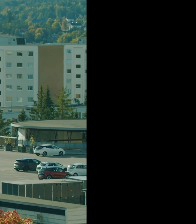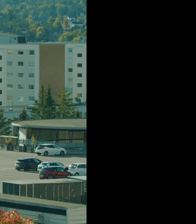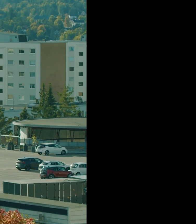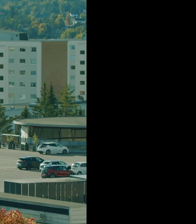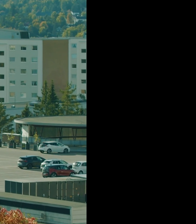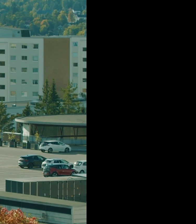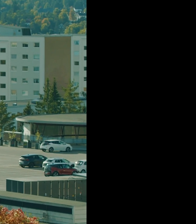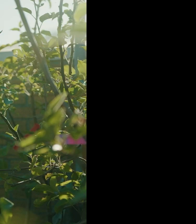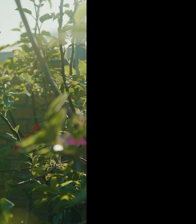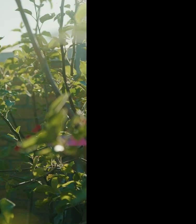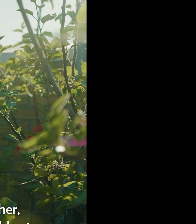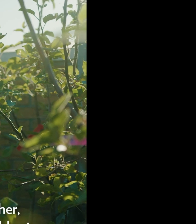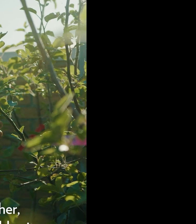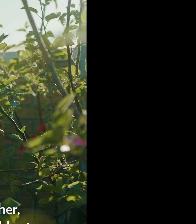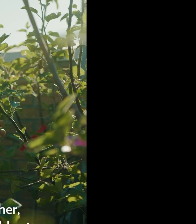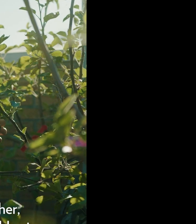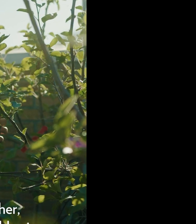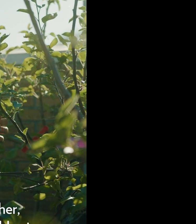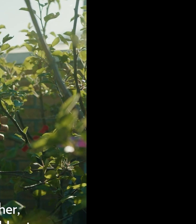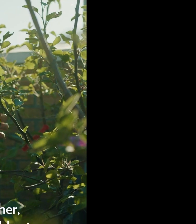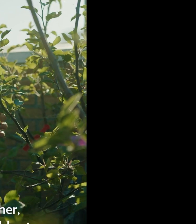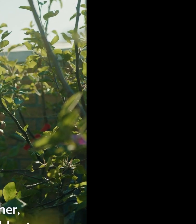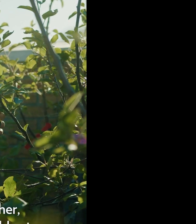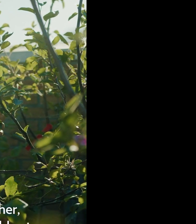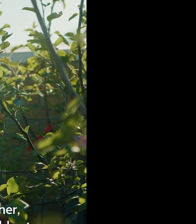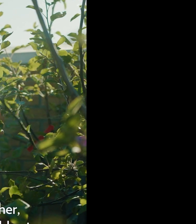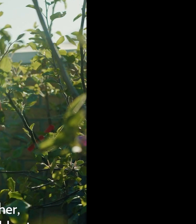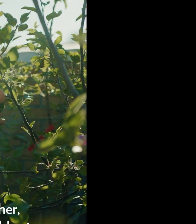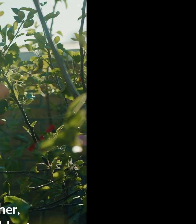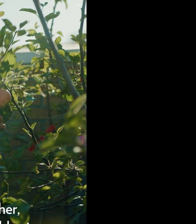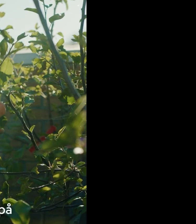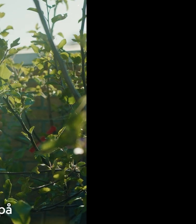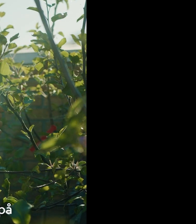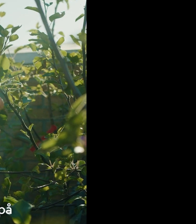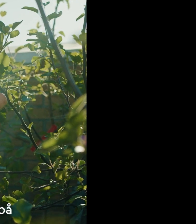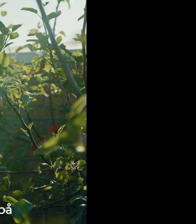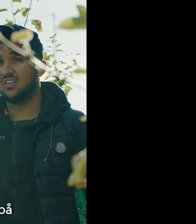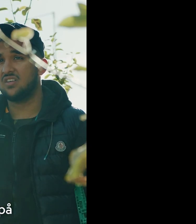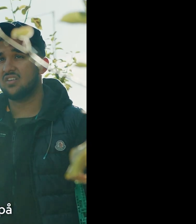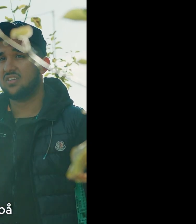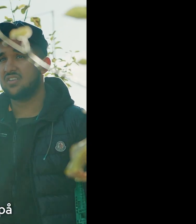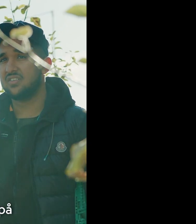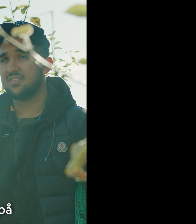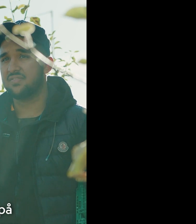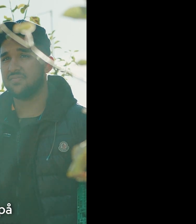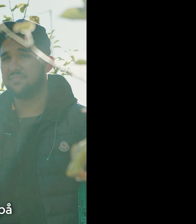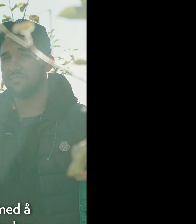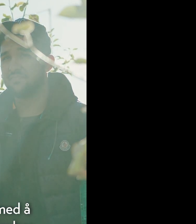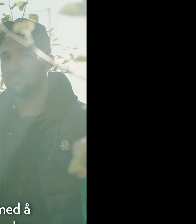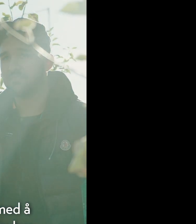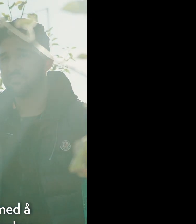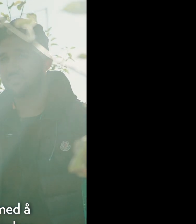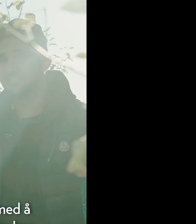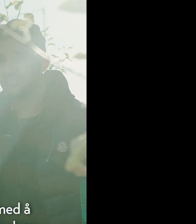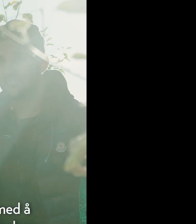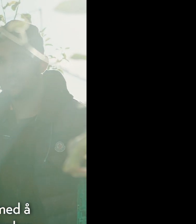er vi på P4 på Stovnesenter. Og grunnen til at vi er her er fordi i sommer så hadde vi mange ungdom på sommerjobb hos livslaget. Der